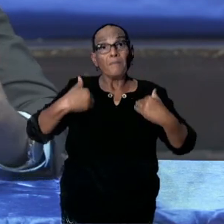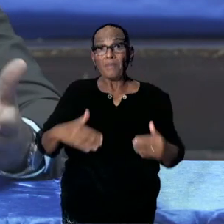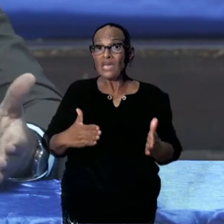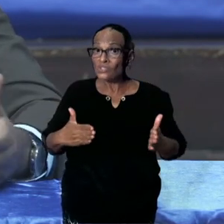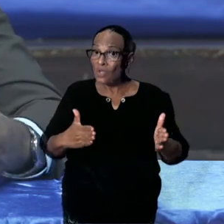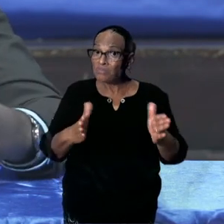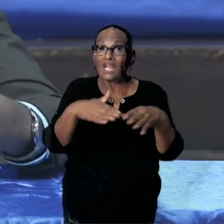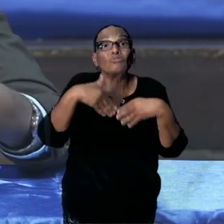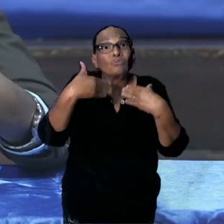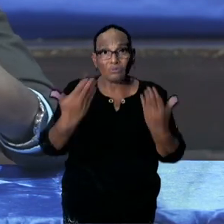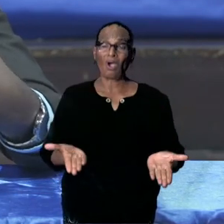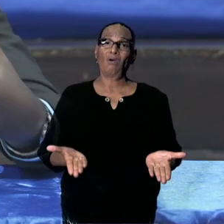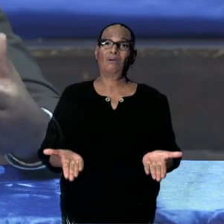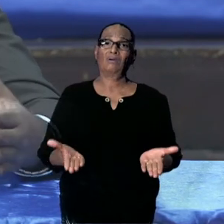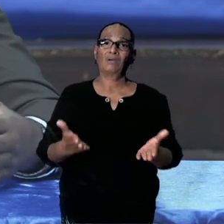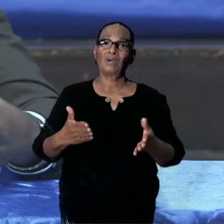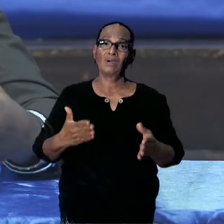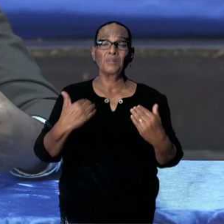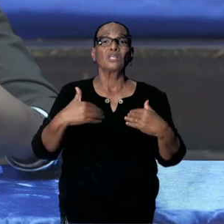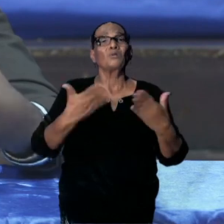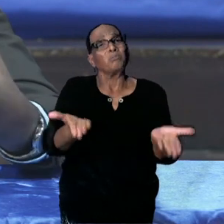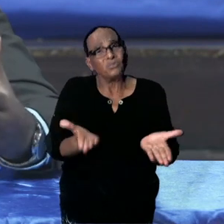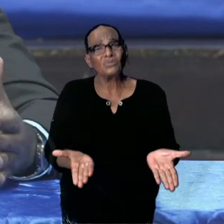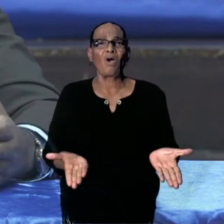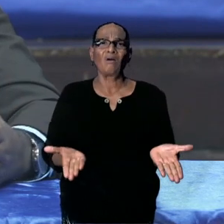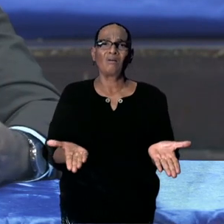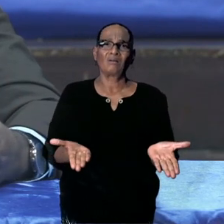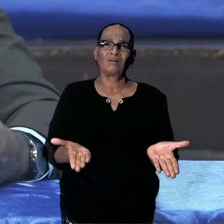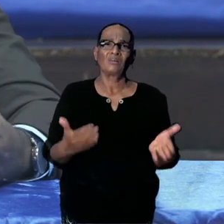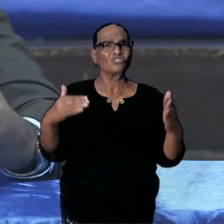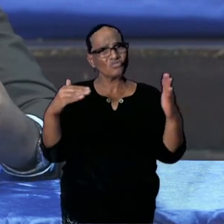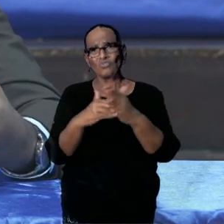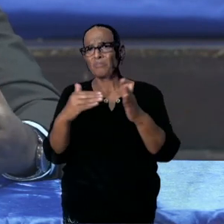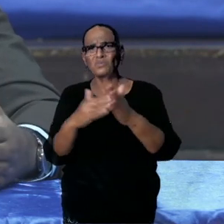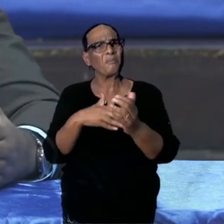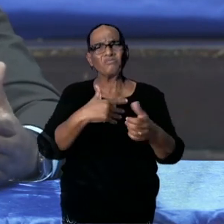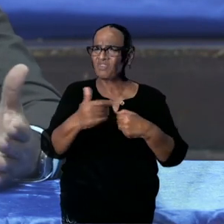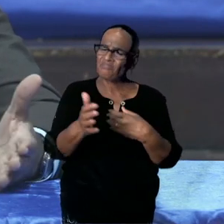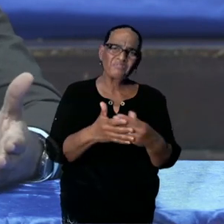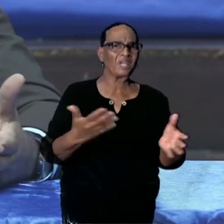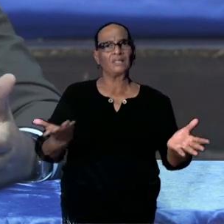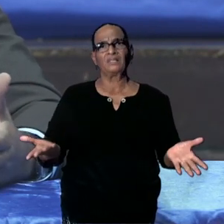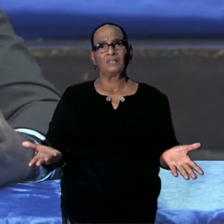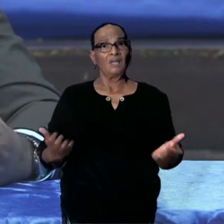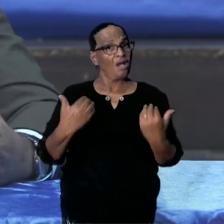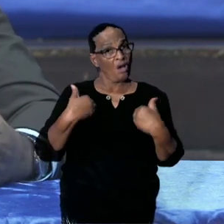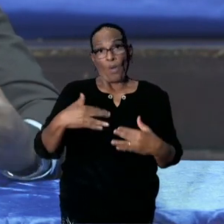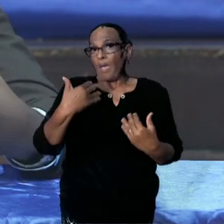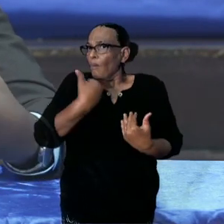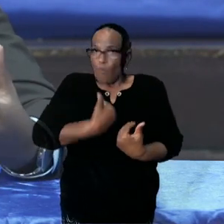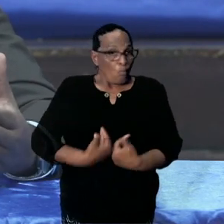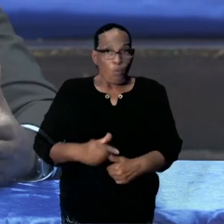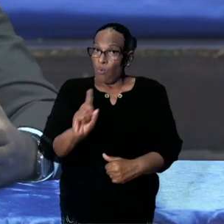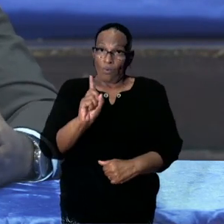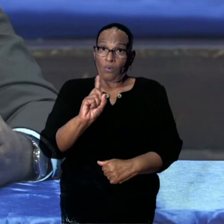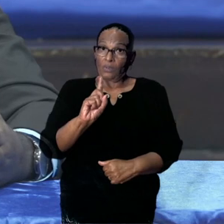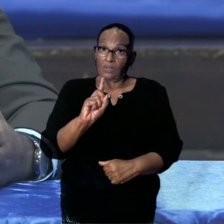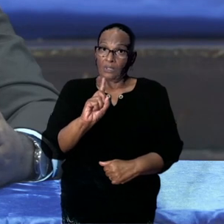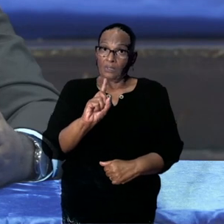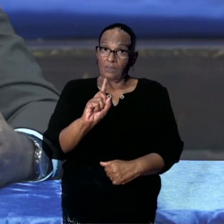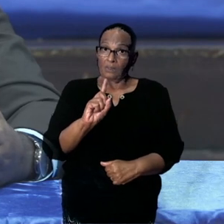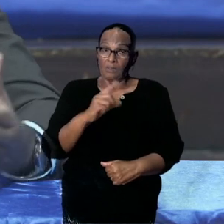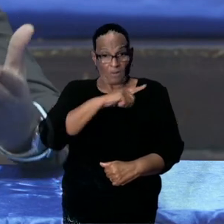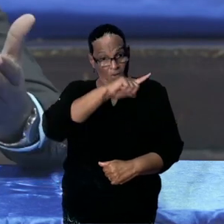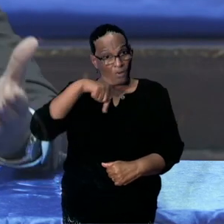terugkomen. Toch blijven ze het systeem verstoppen. En we worden niet moe. Omdat we weten waarvoor dit